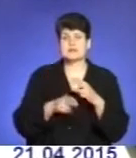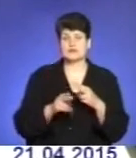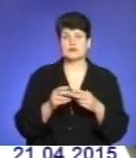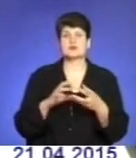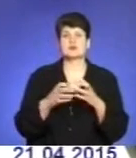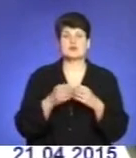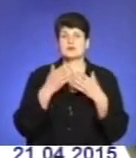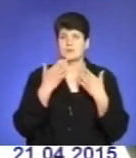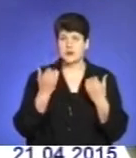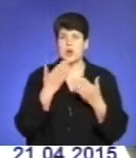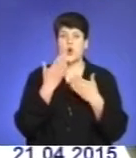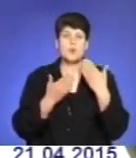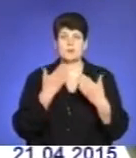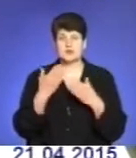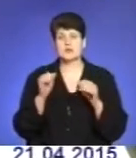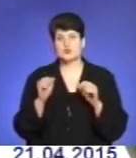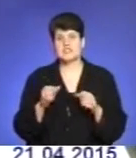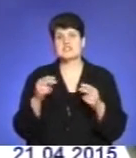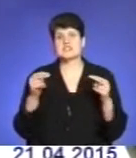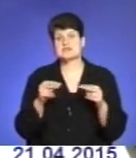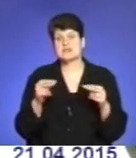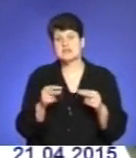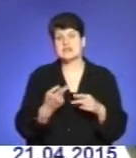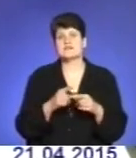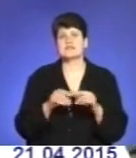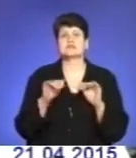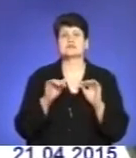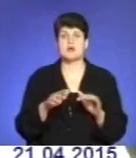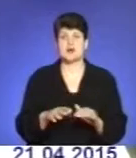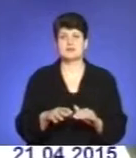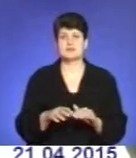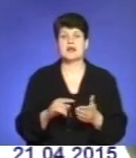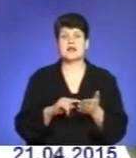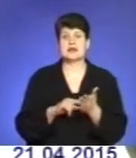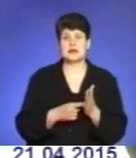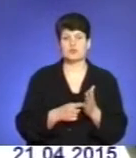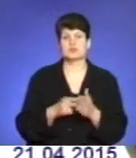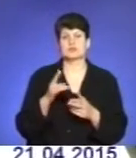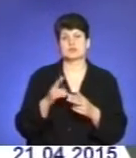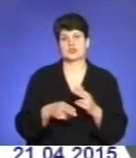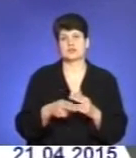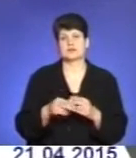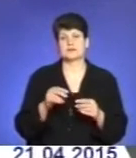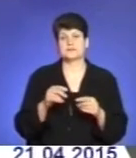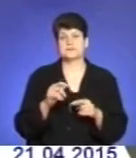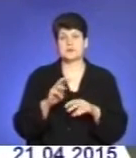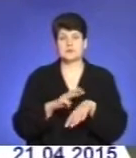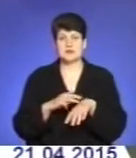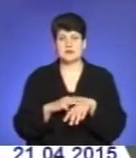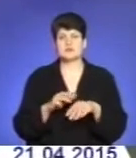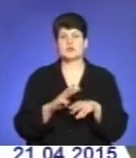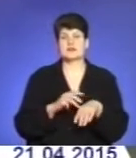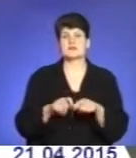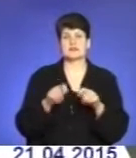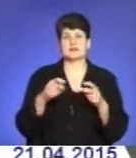Допитані ймовірні свідки і в даній справі крапку поставить слідство. Правоохоронці відкрили кримінальне